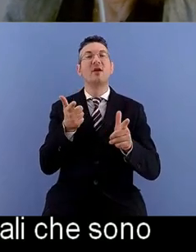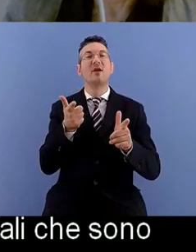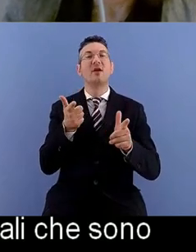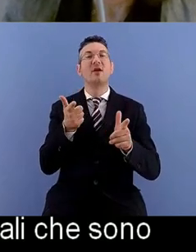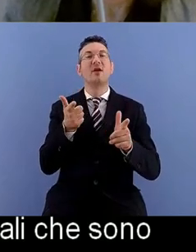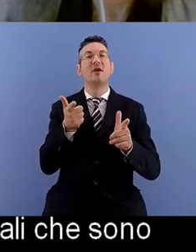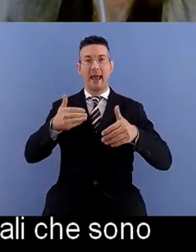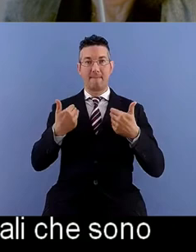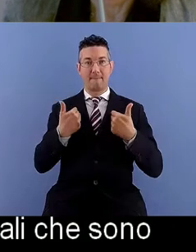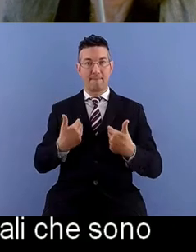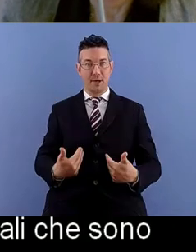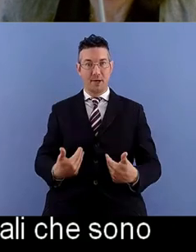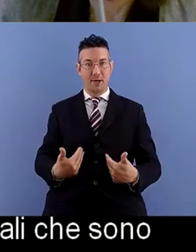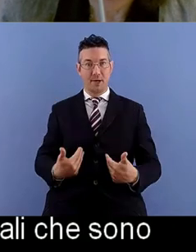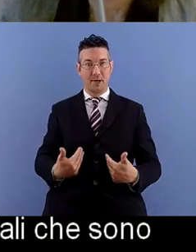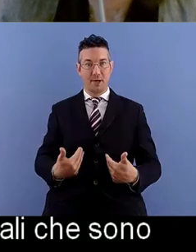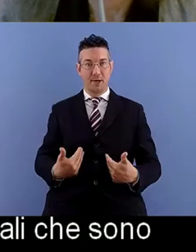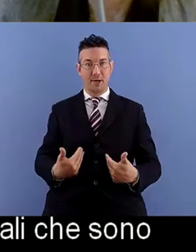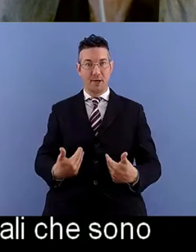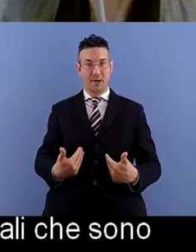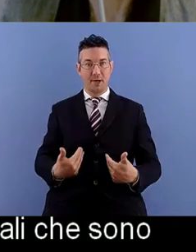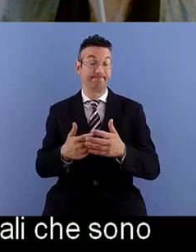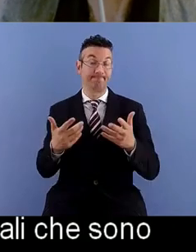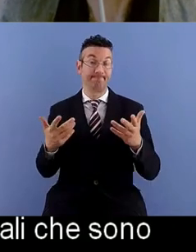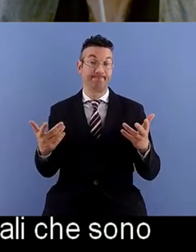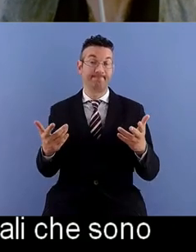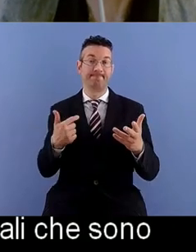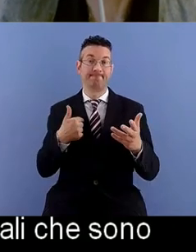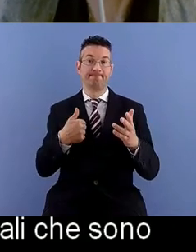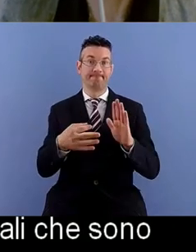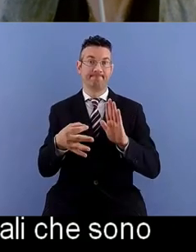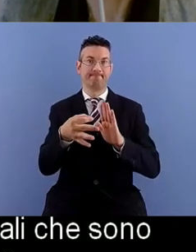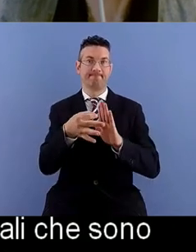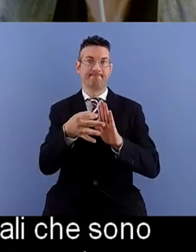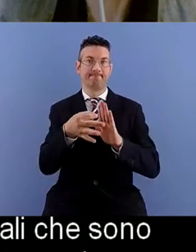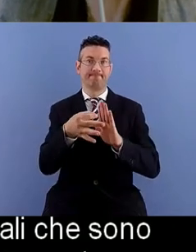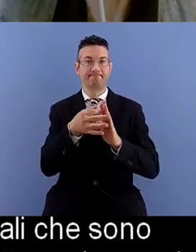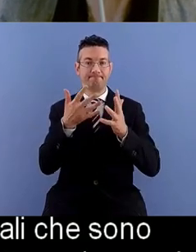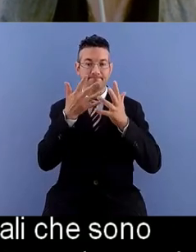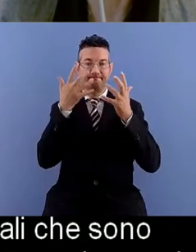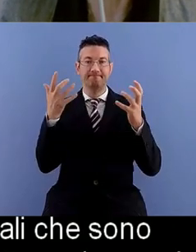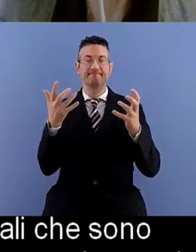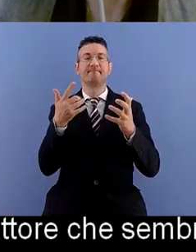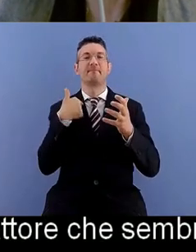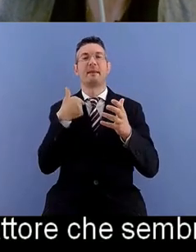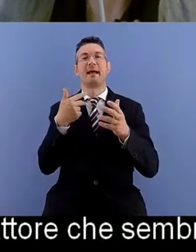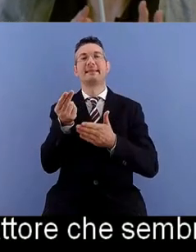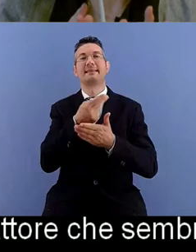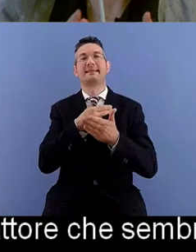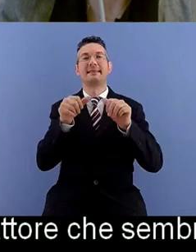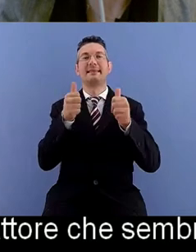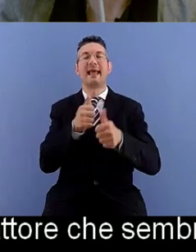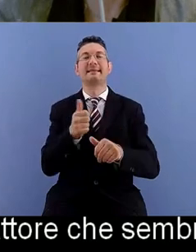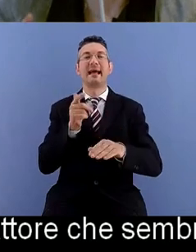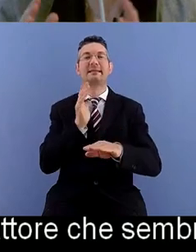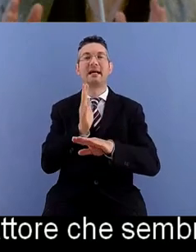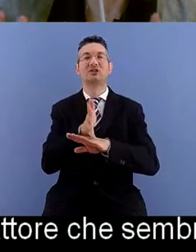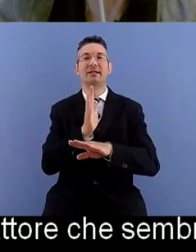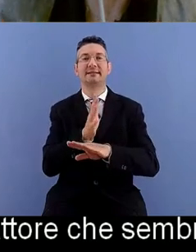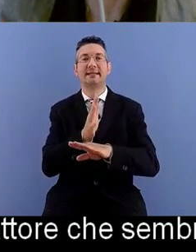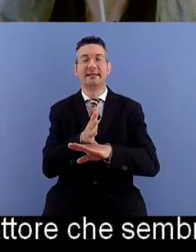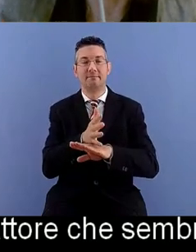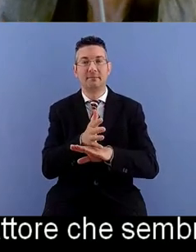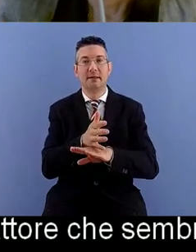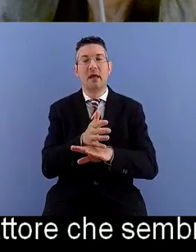In sostanza un fattore che a me sembra caratterizzare il design accessibile, per cui disciplinarmente ci siamo